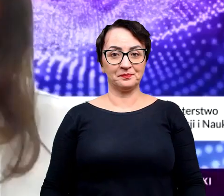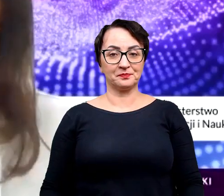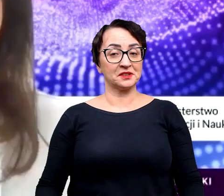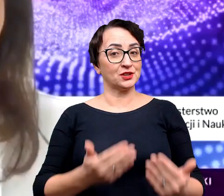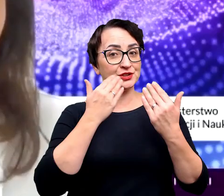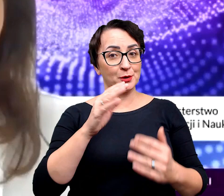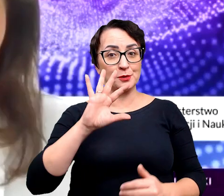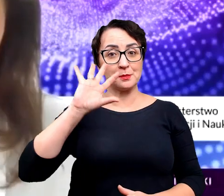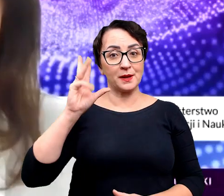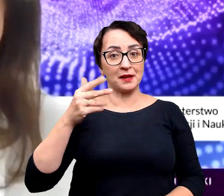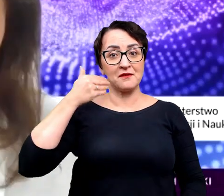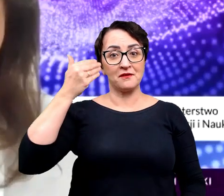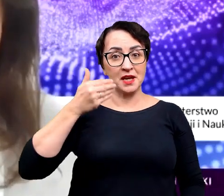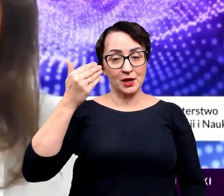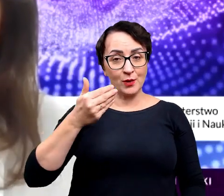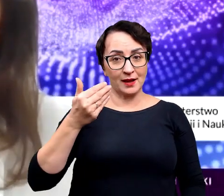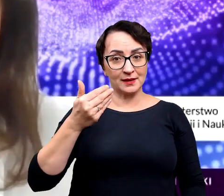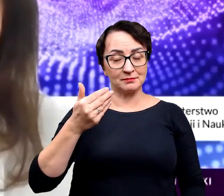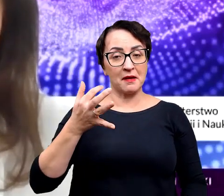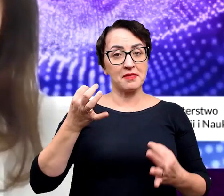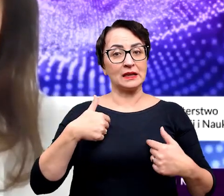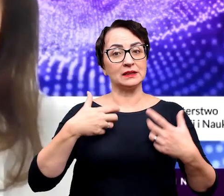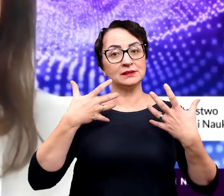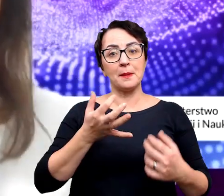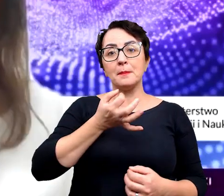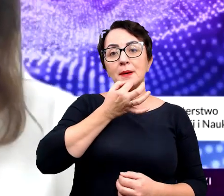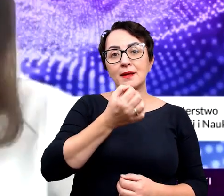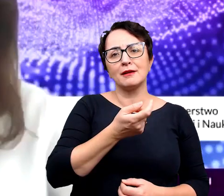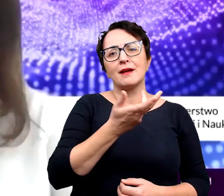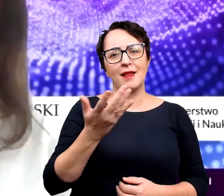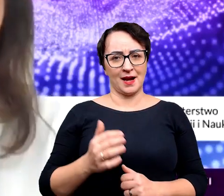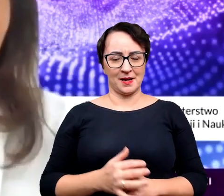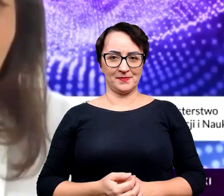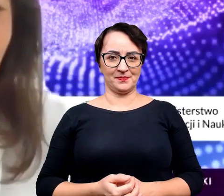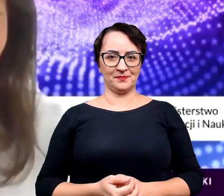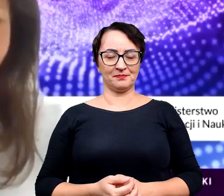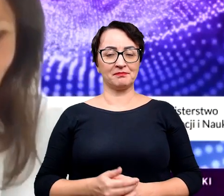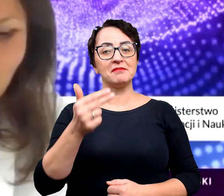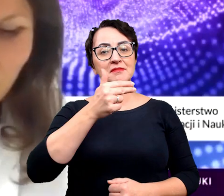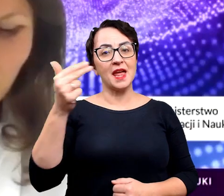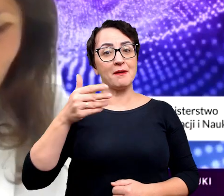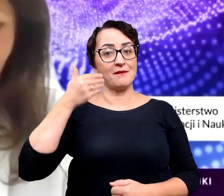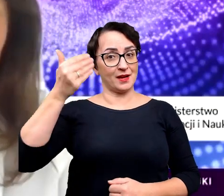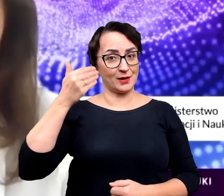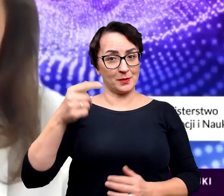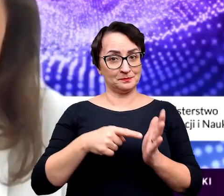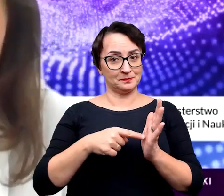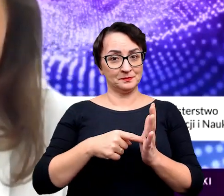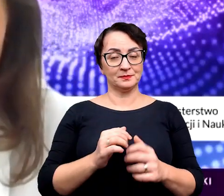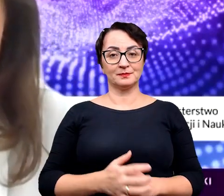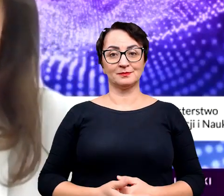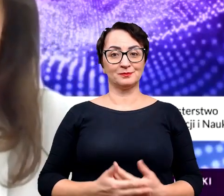Dziękujemy Ci pięknie za wykład. Teraz chciałobyśmy zadać Ci kilka pytań dotyczących tego wykładu.